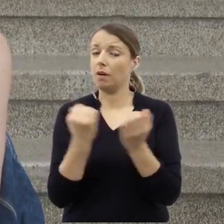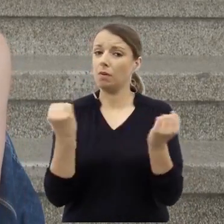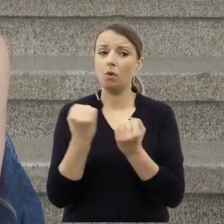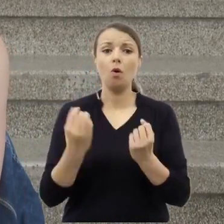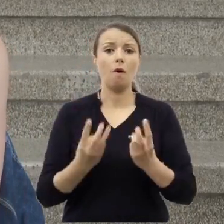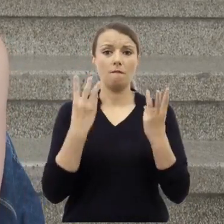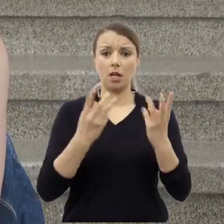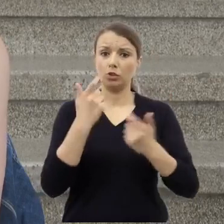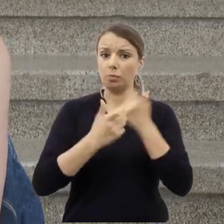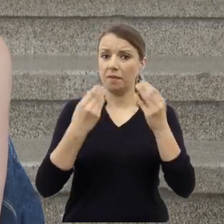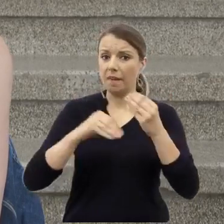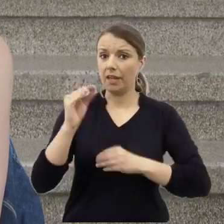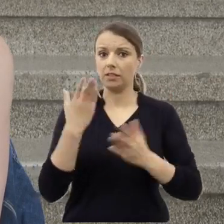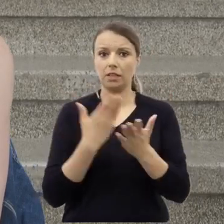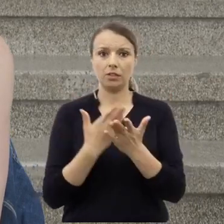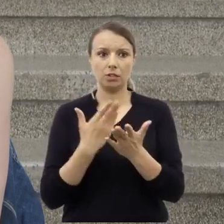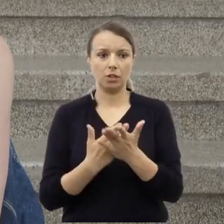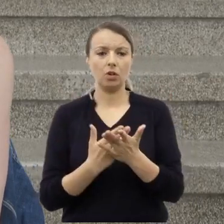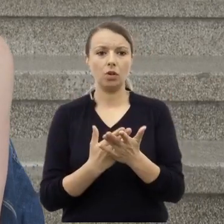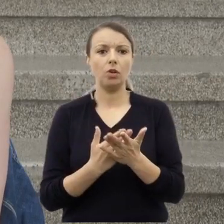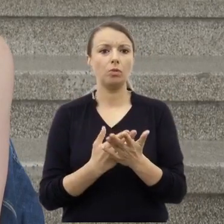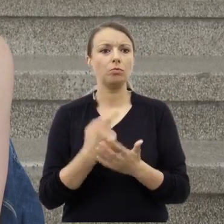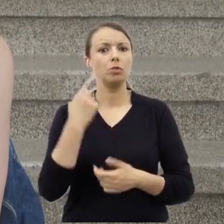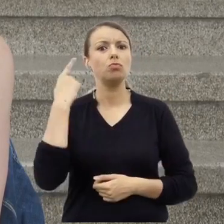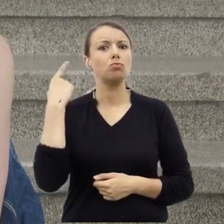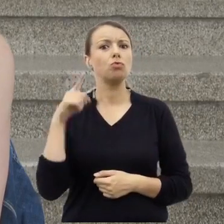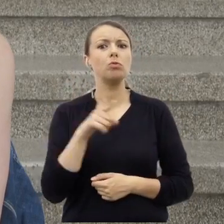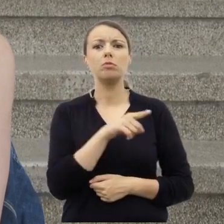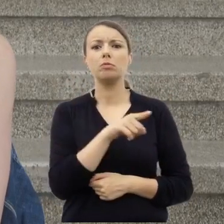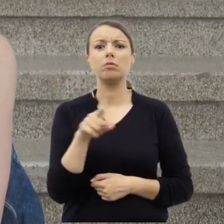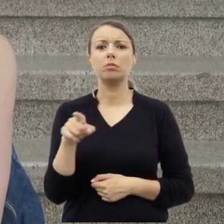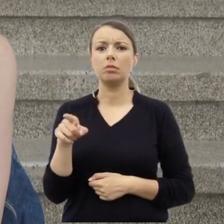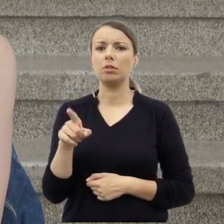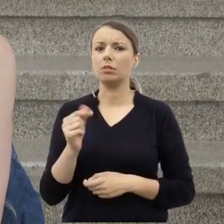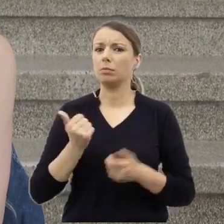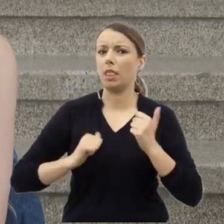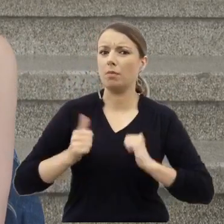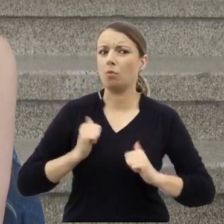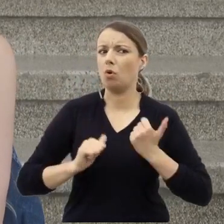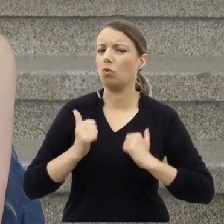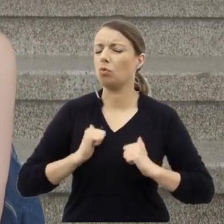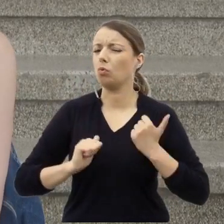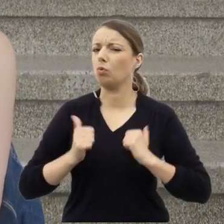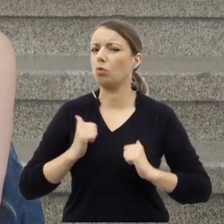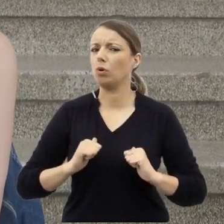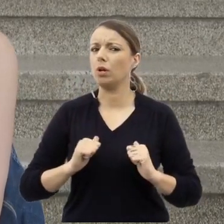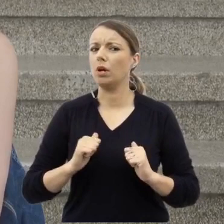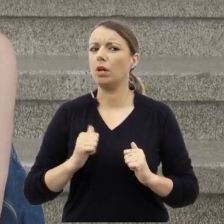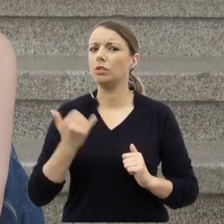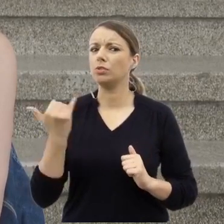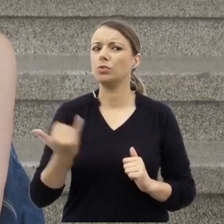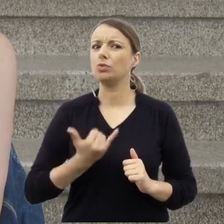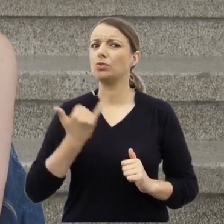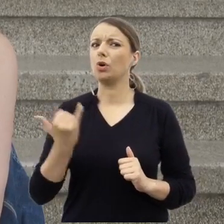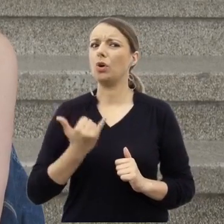niepokojące znaki wskazujące na to, że wciąż lekceważy się legendę o krwi. Ja